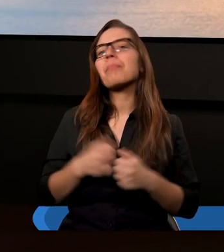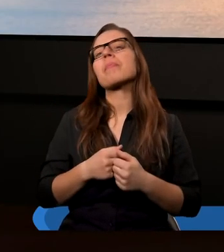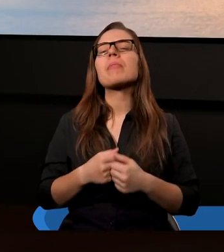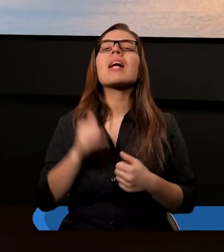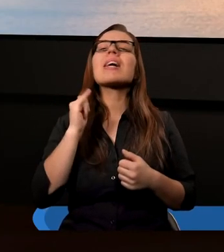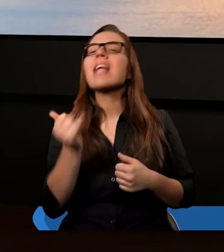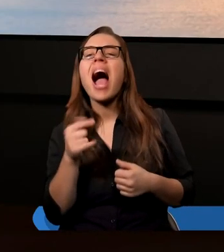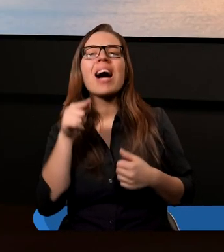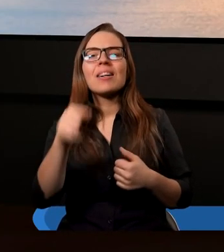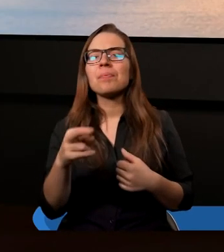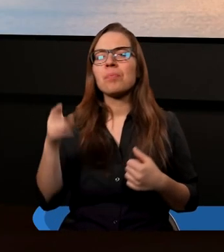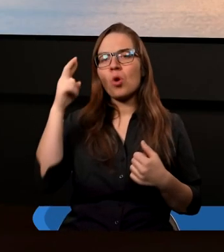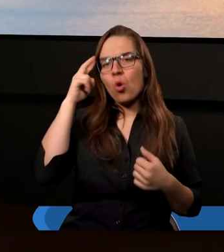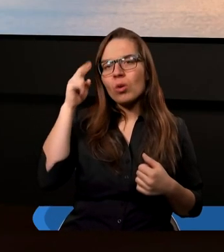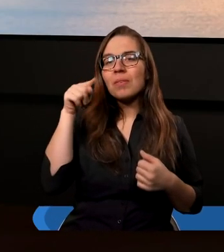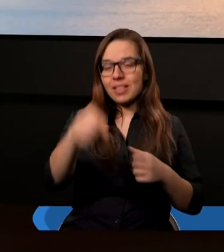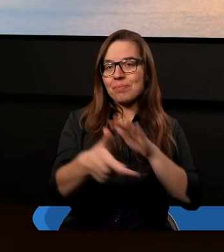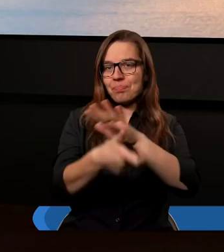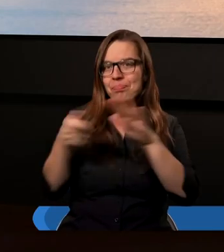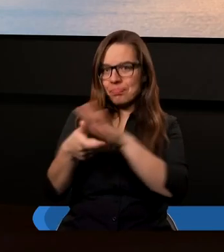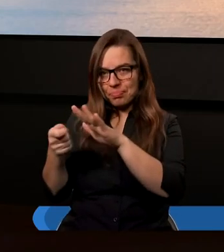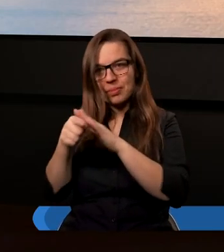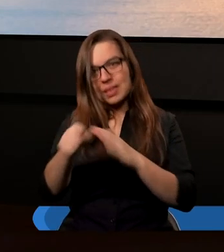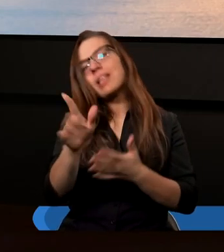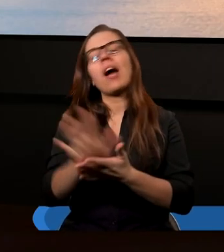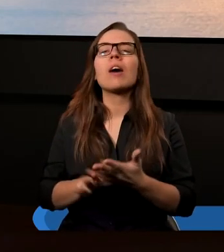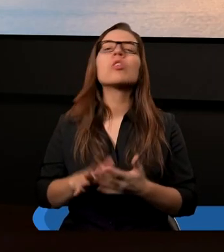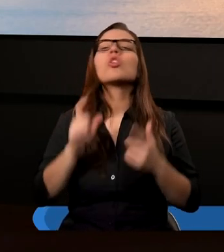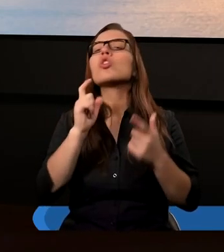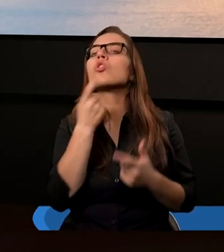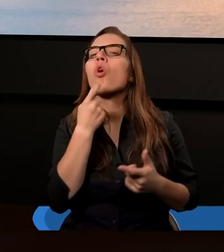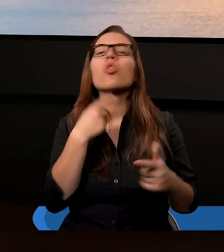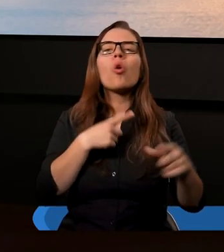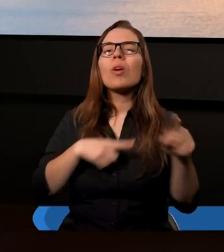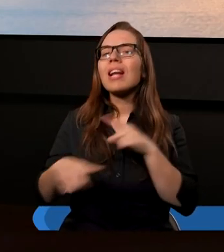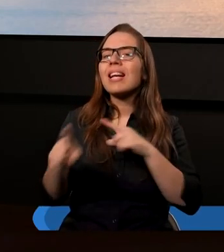zrozumieć z tego wersetu, co znaczy,